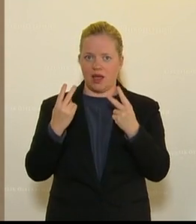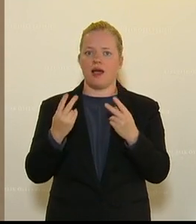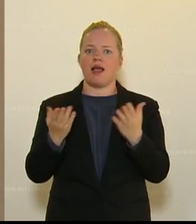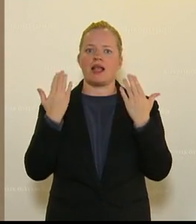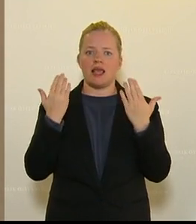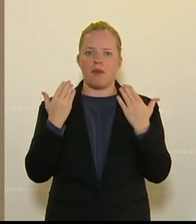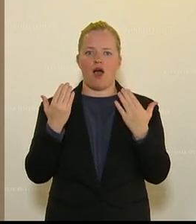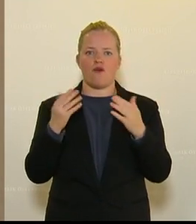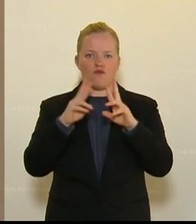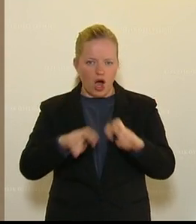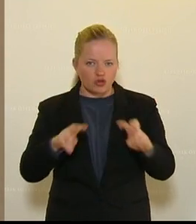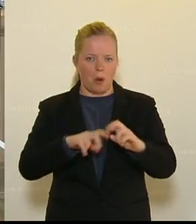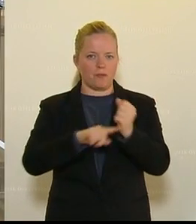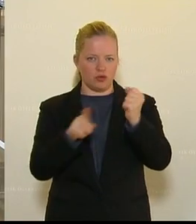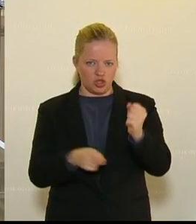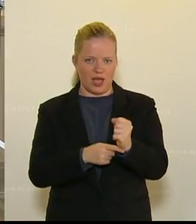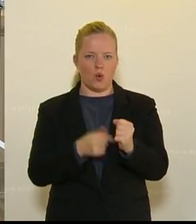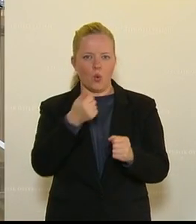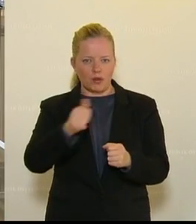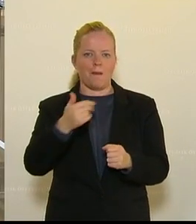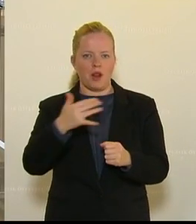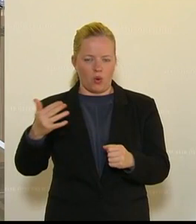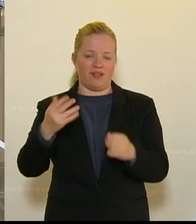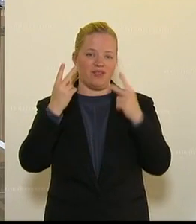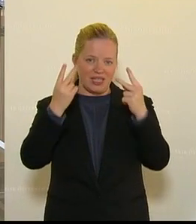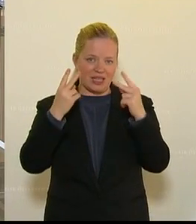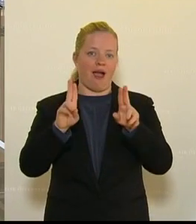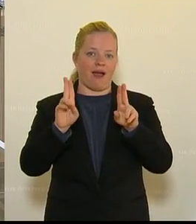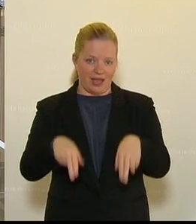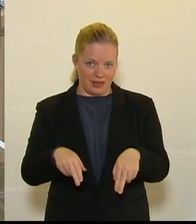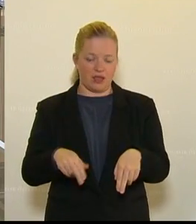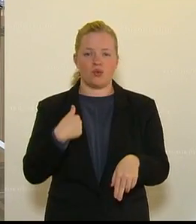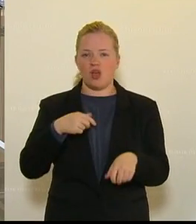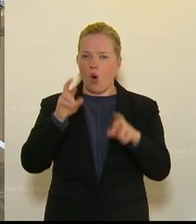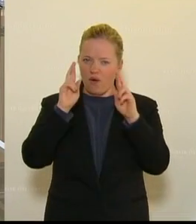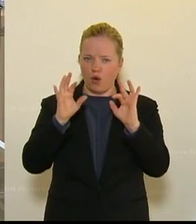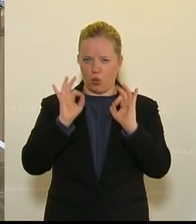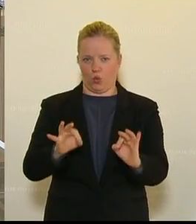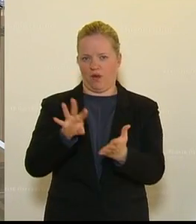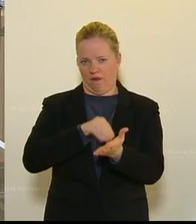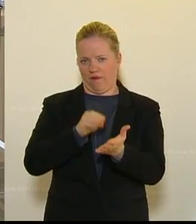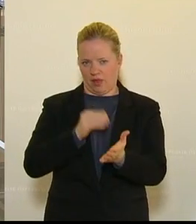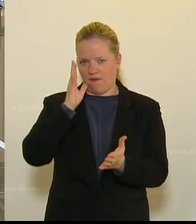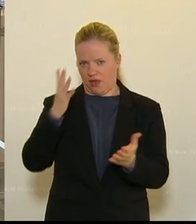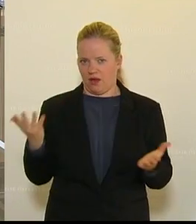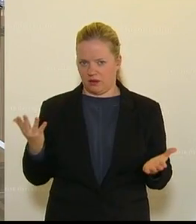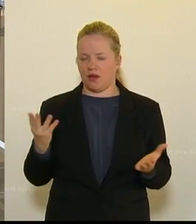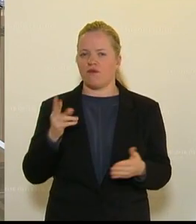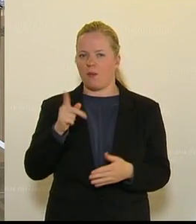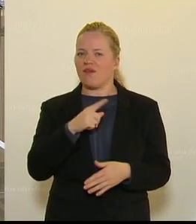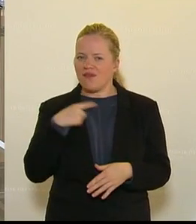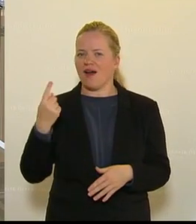100 Millionen, das ist wichtig, das ist viel und ich kann nur hoffen, dass es richtig eingesetzt wird, weil wir natürlich